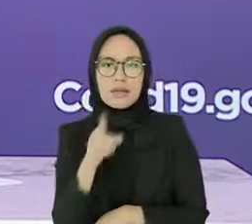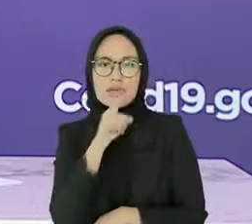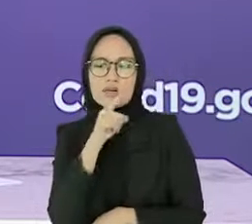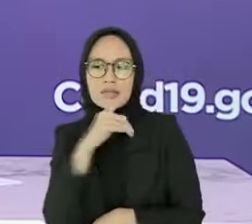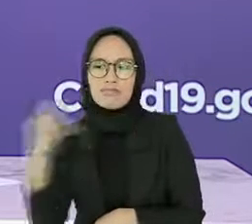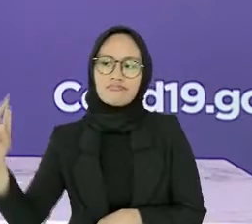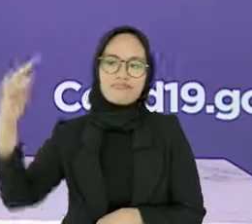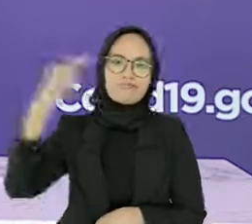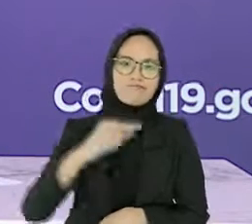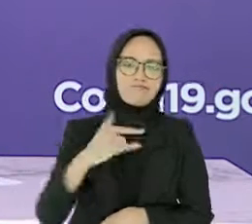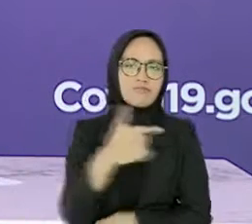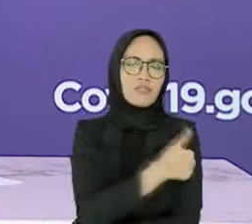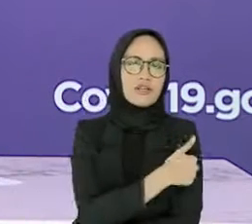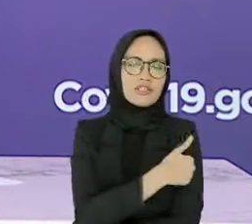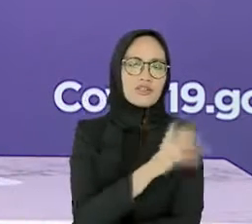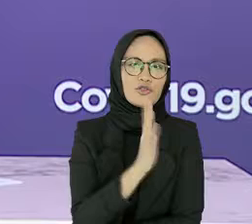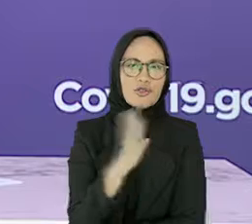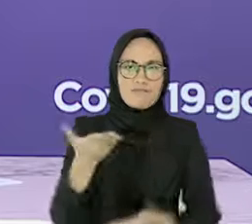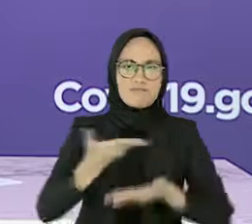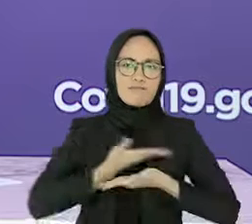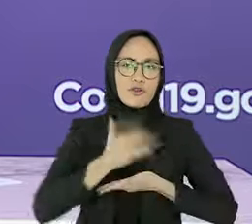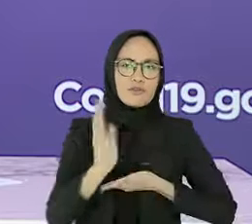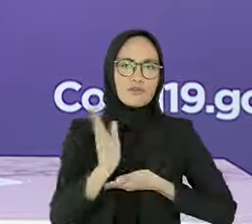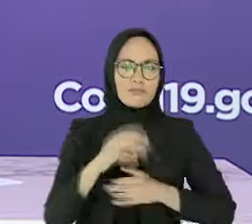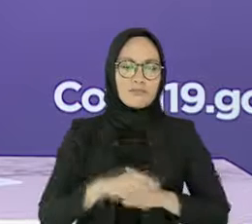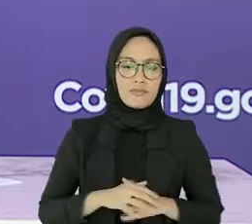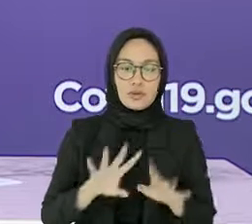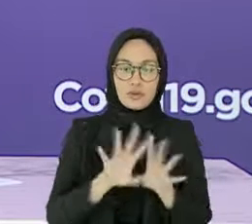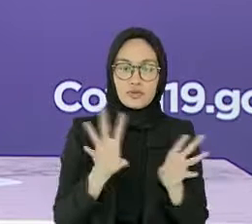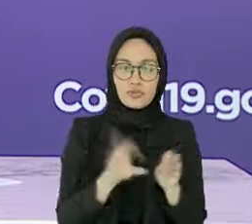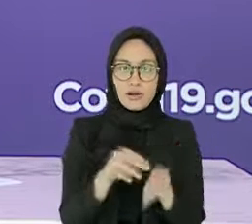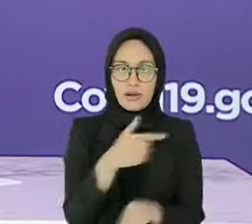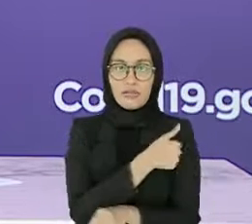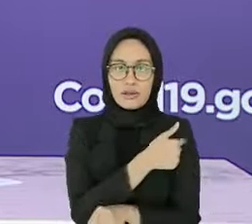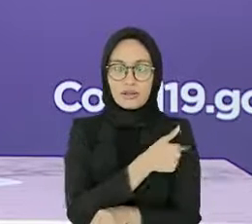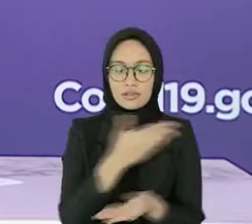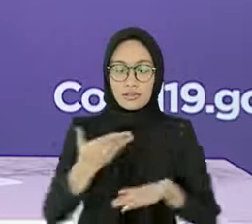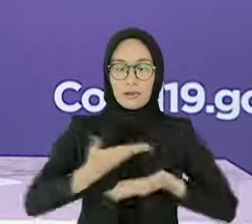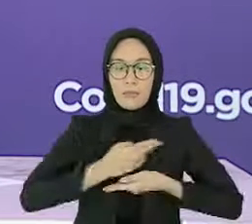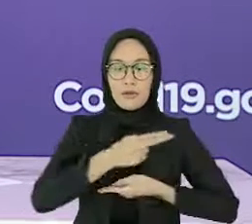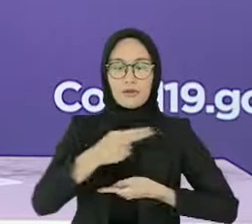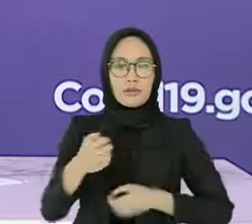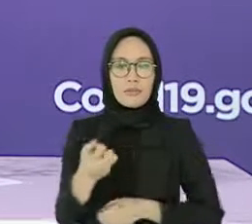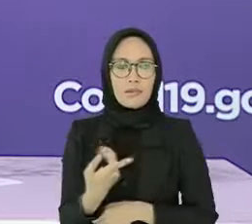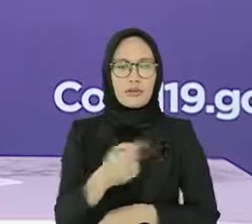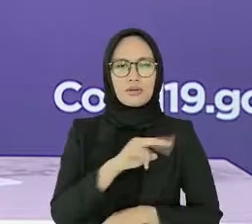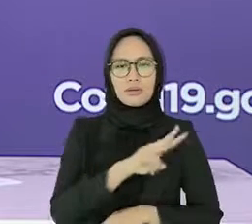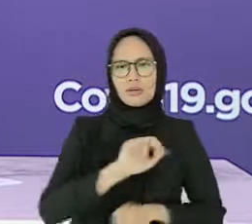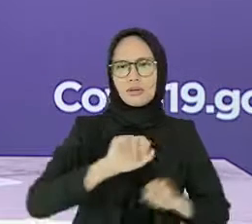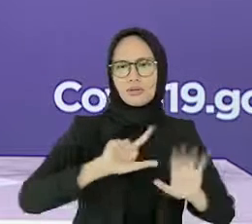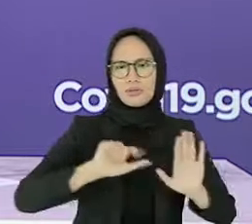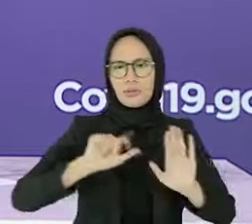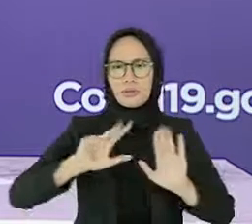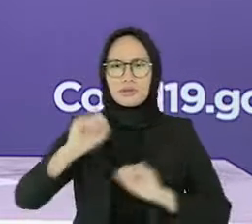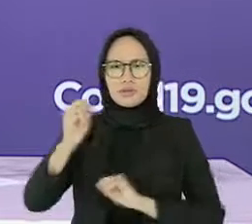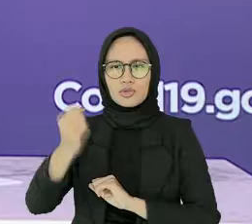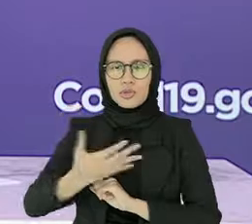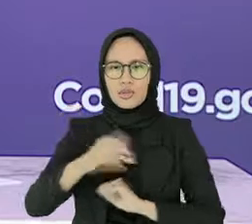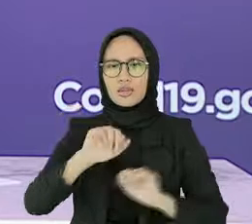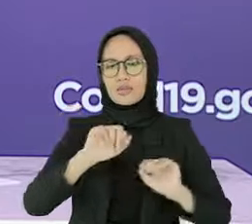kedatangan vaksin ini, jumlah vaksin COVID-19 yang sudah diterima Indonesia menjadi 278